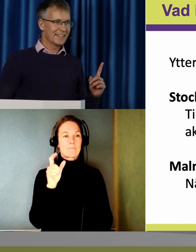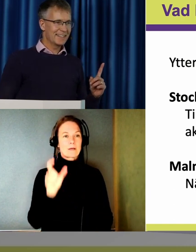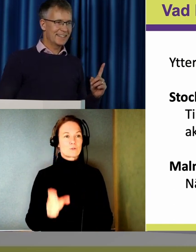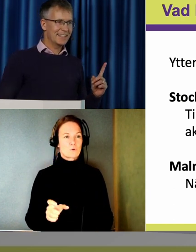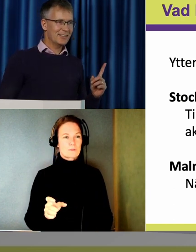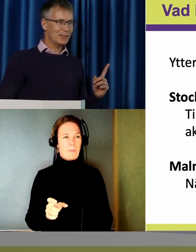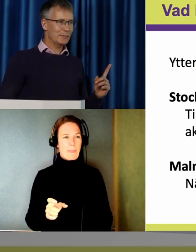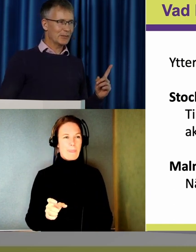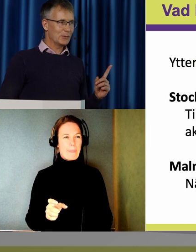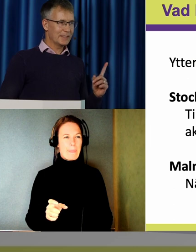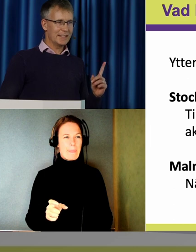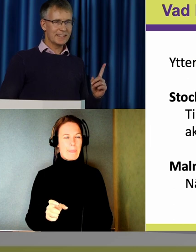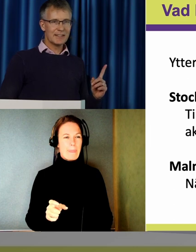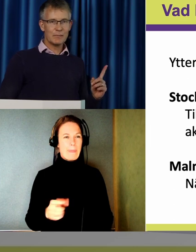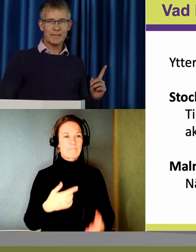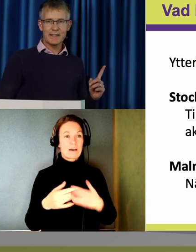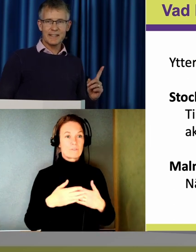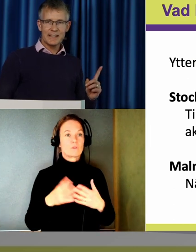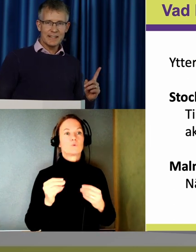Och det hade ju att med corona.